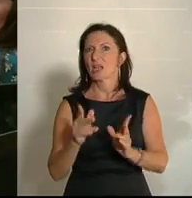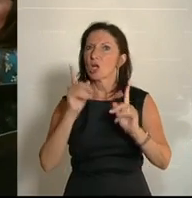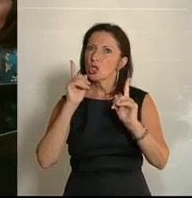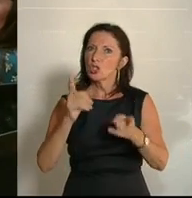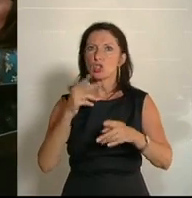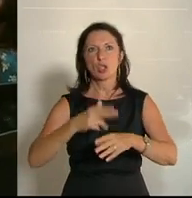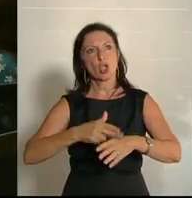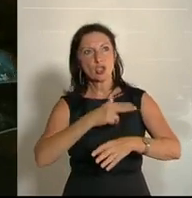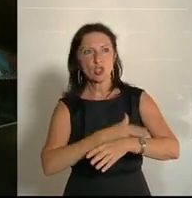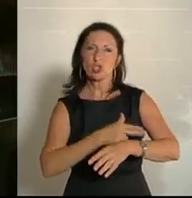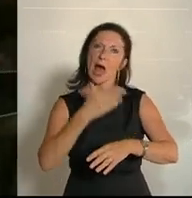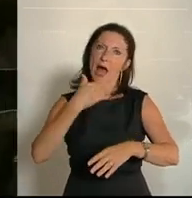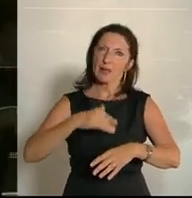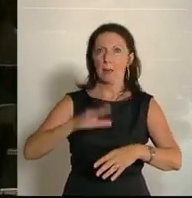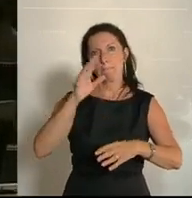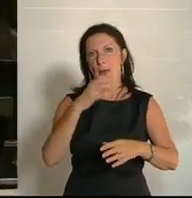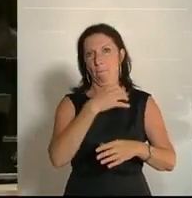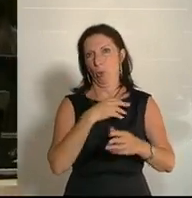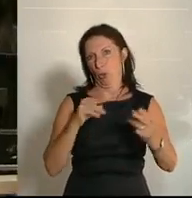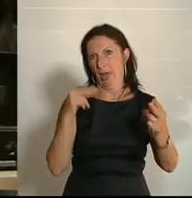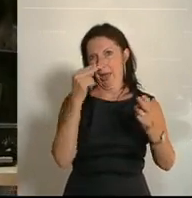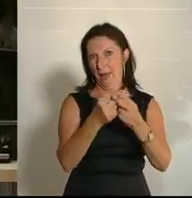Applaus Applaus